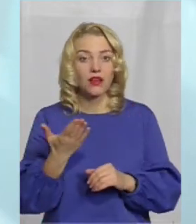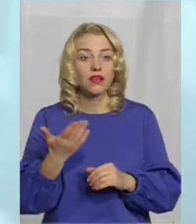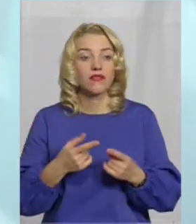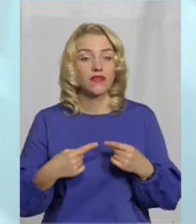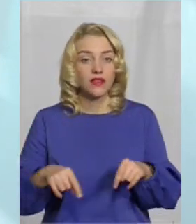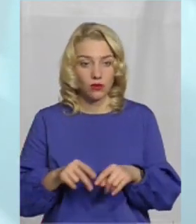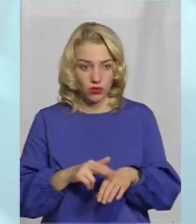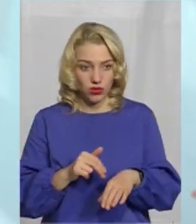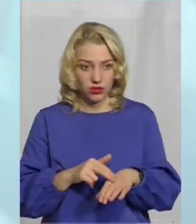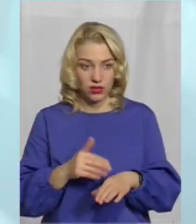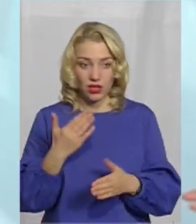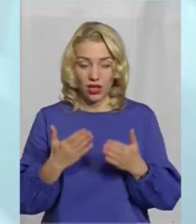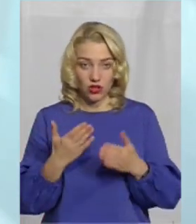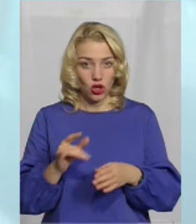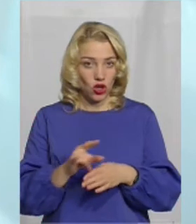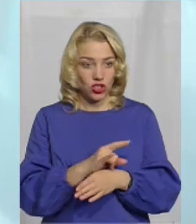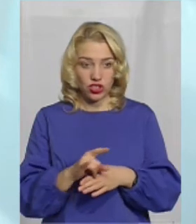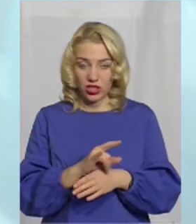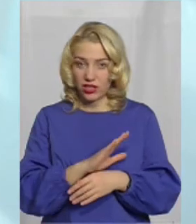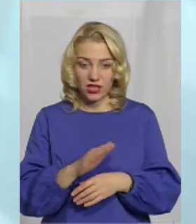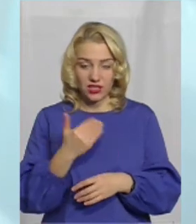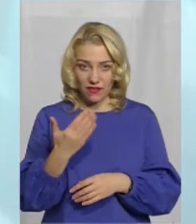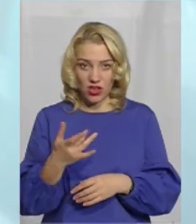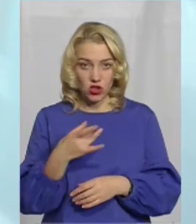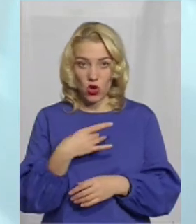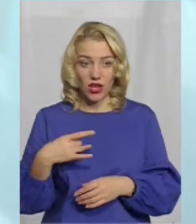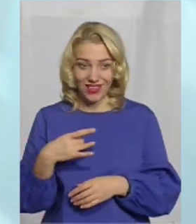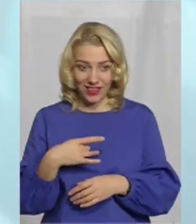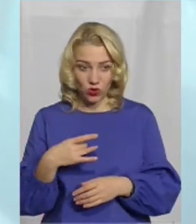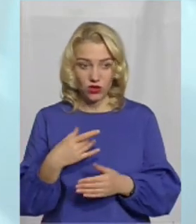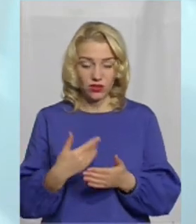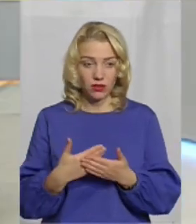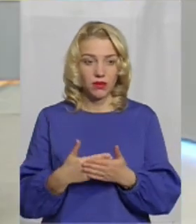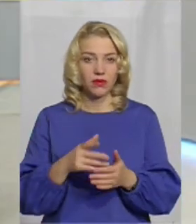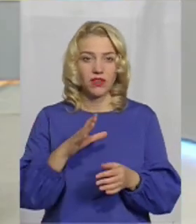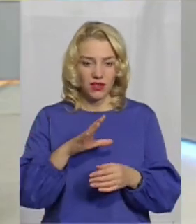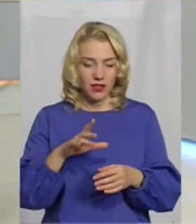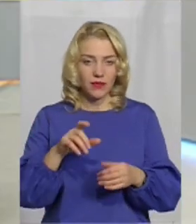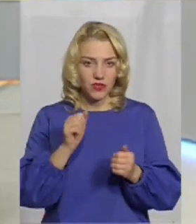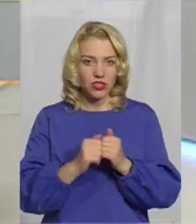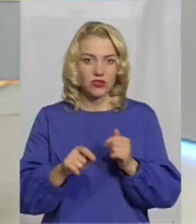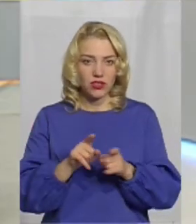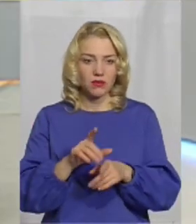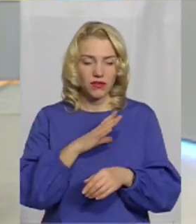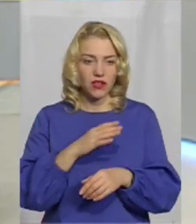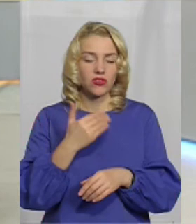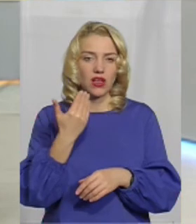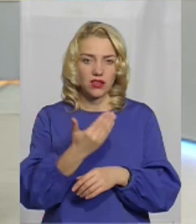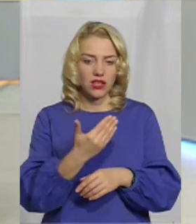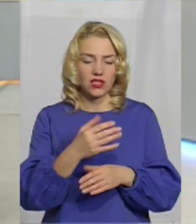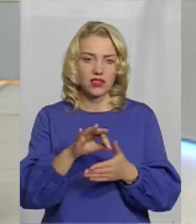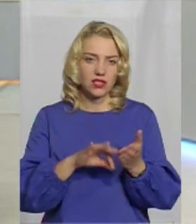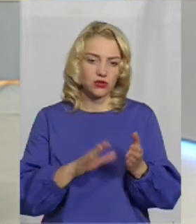відділок поліції. Якщо шахраї не з вашого регіону, а це елементарно часто відбувається, вони зразу будуть